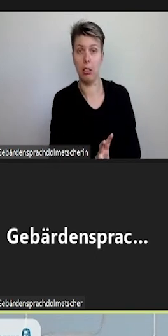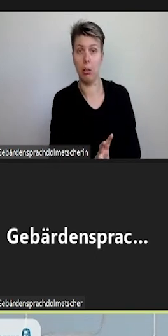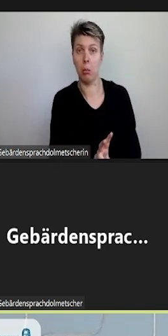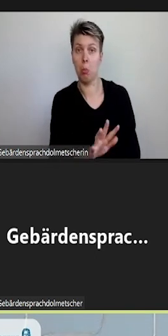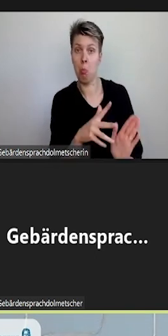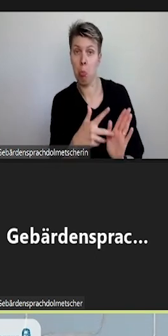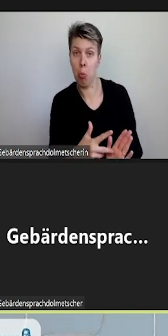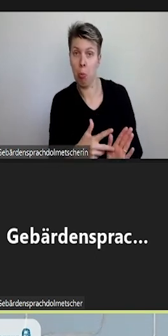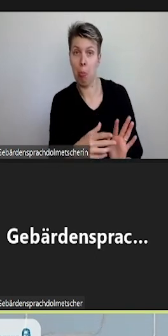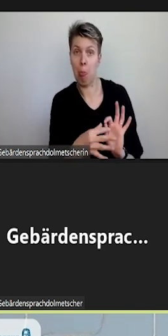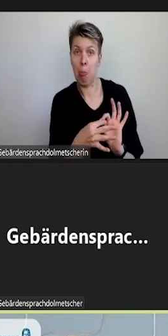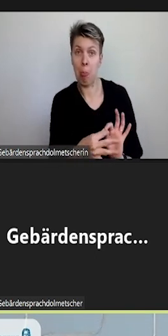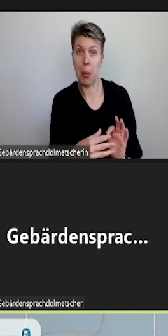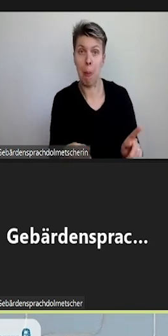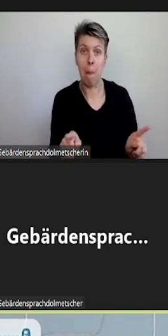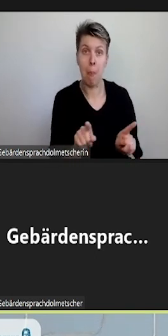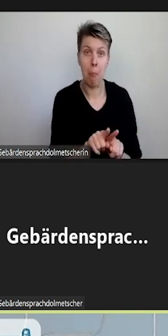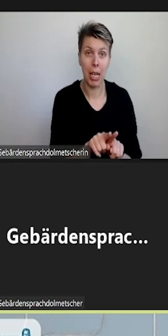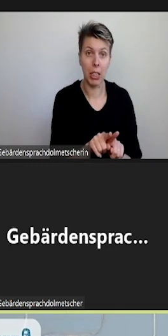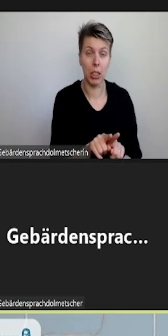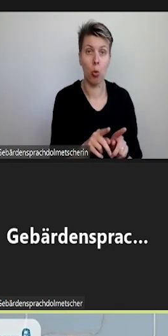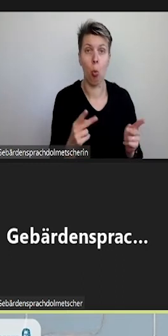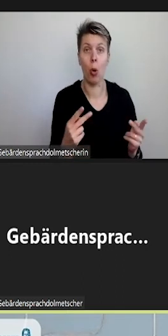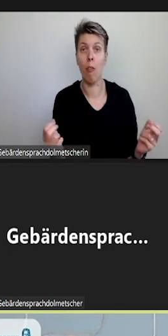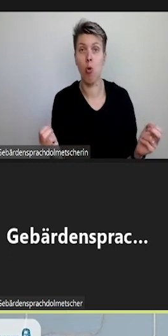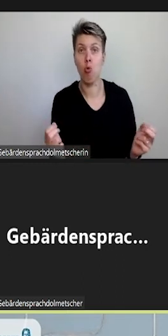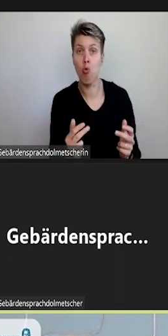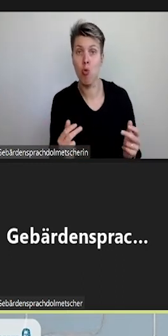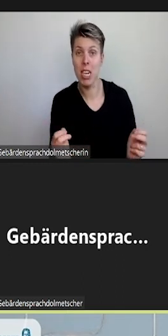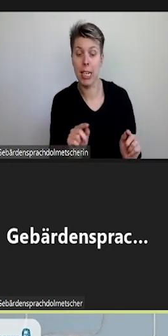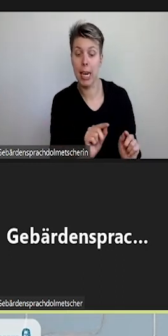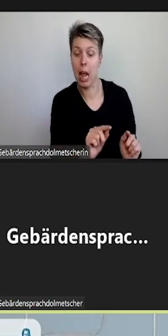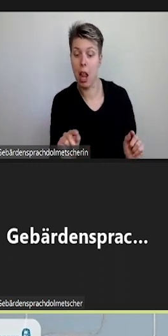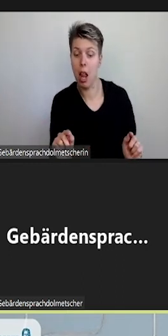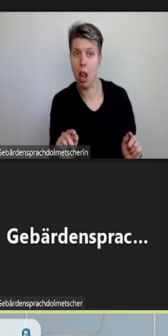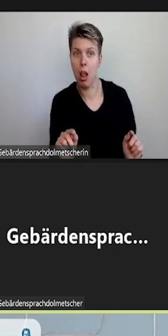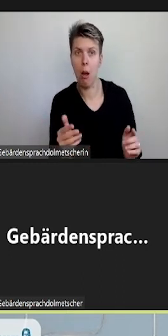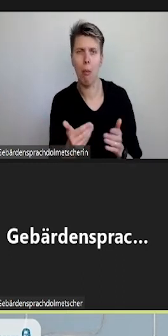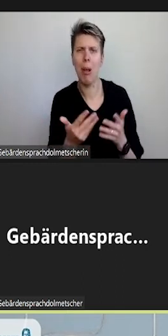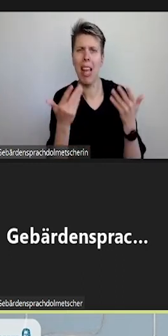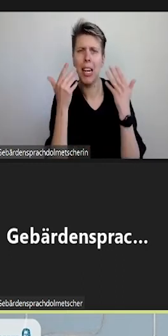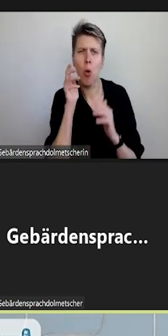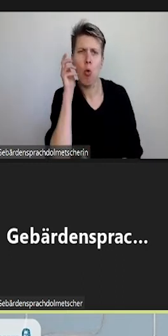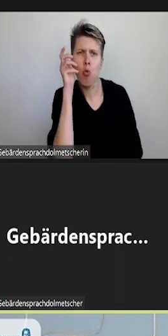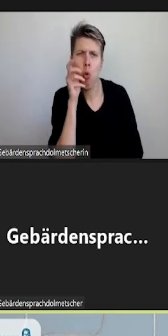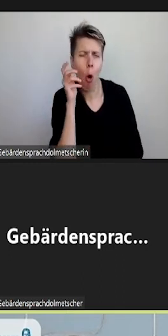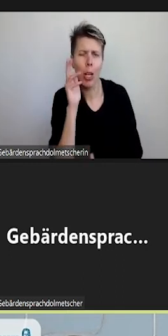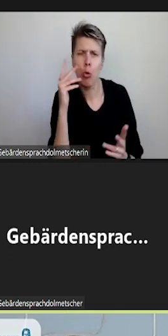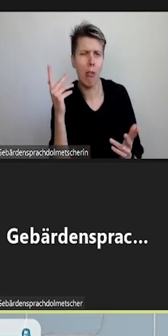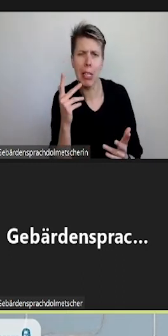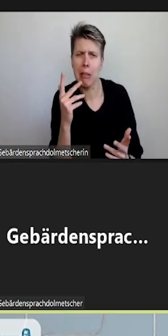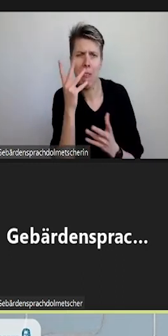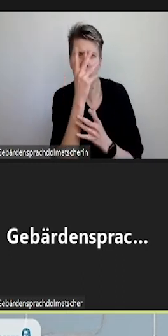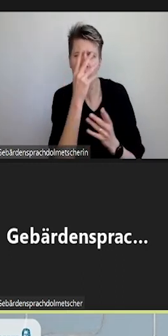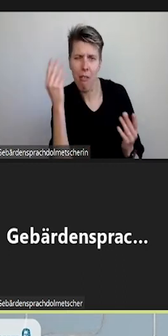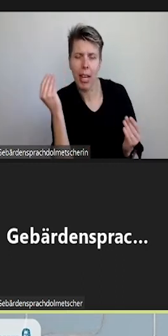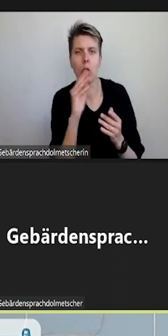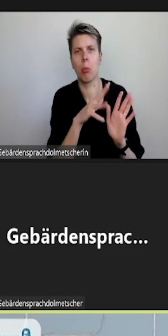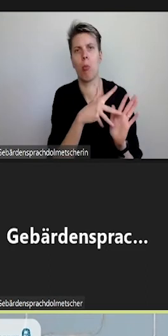zusammenpasst oder ob in den Untertiteln vielleicht noch wichtige Hintergrundgeräusche oder Ähnliches vergessen wird.